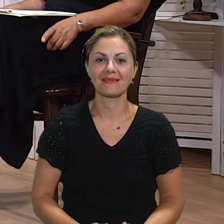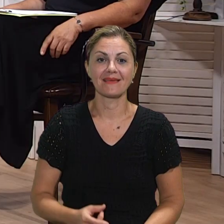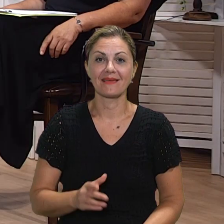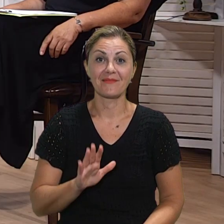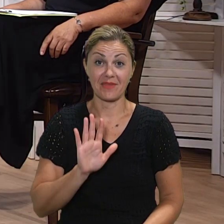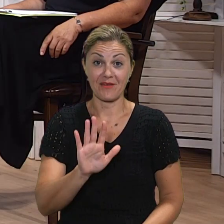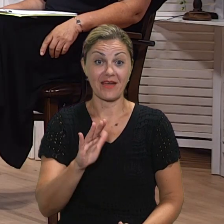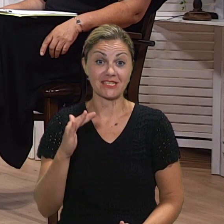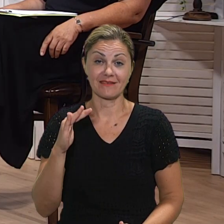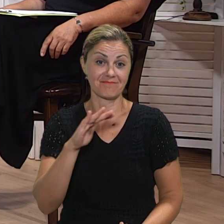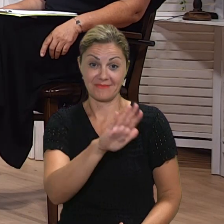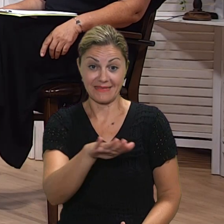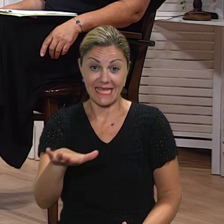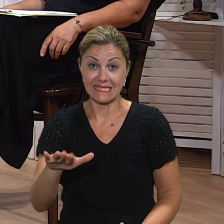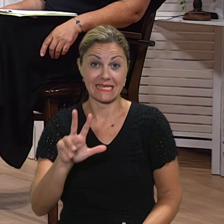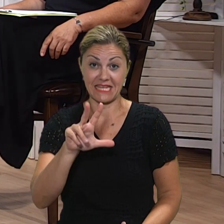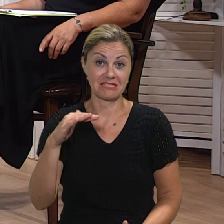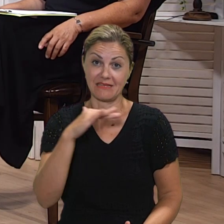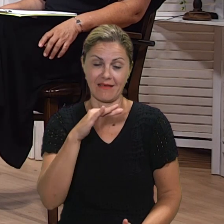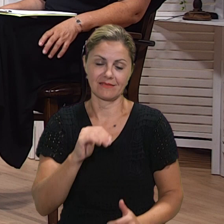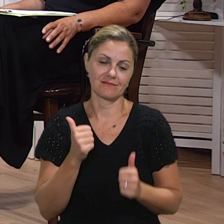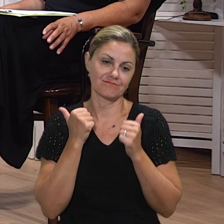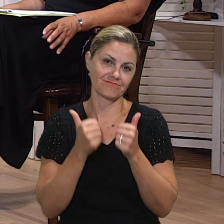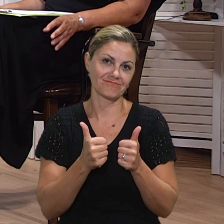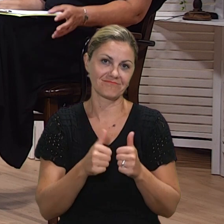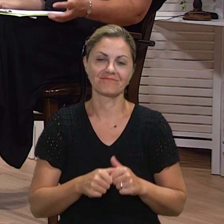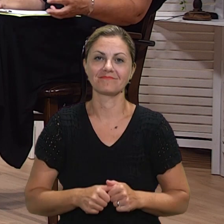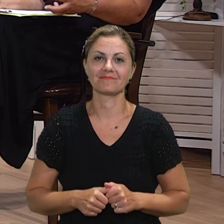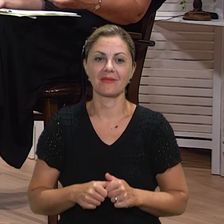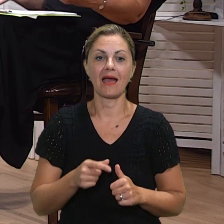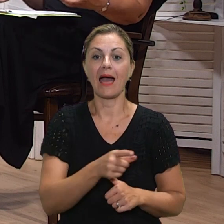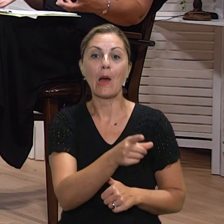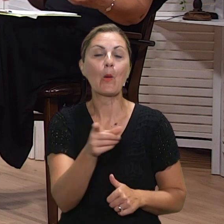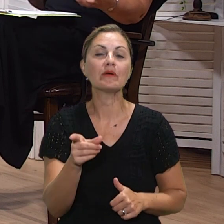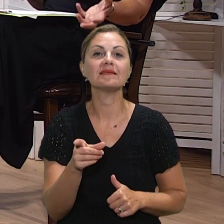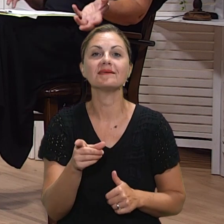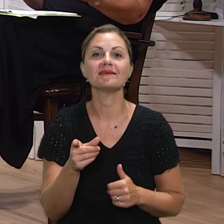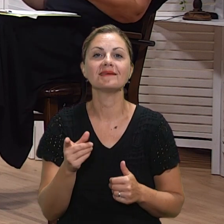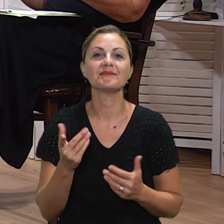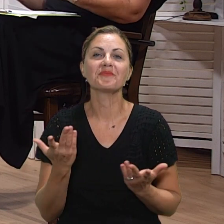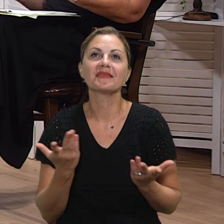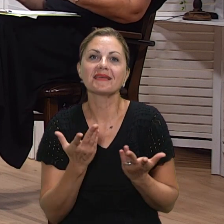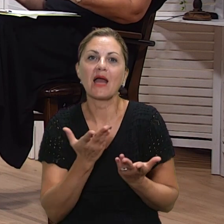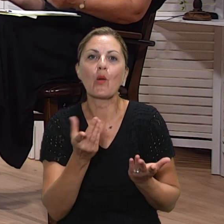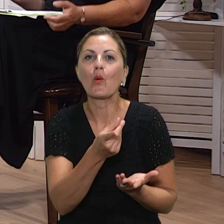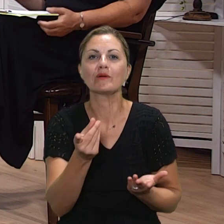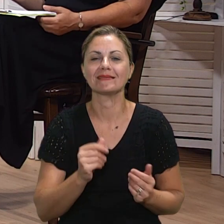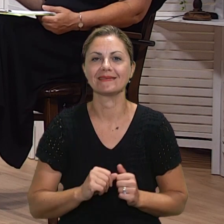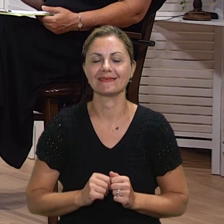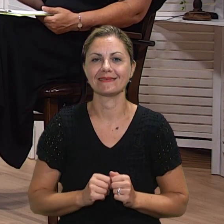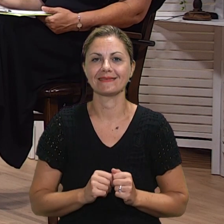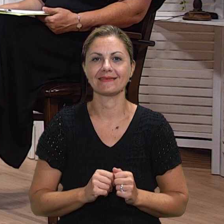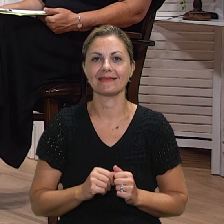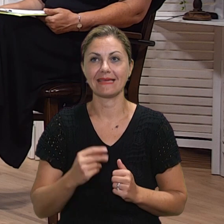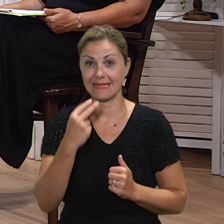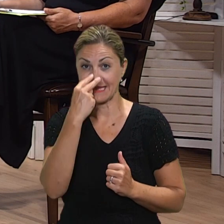Vaše djeca često primaju nagrade. Što oni izmišljaju? Je li oni žele nešto iz stvarnosti, nešto iz prošlosti ili možda